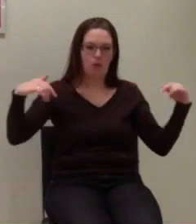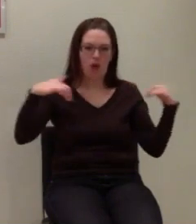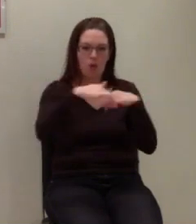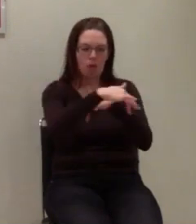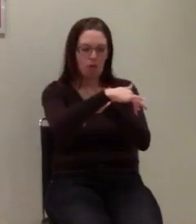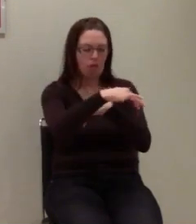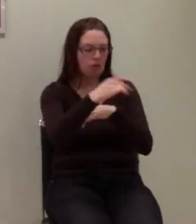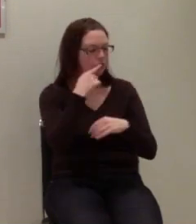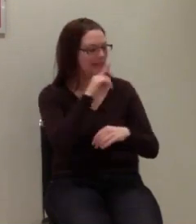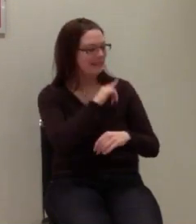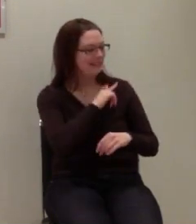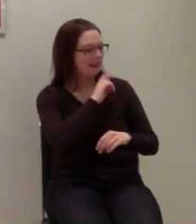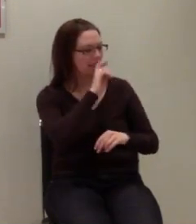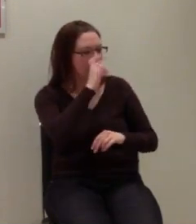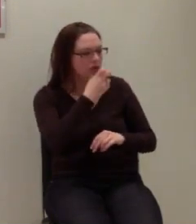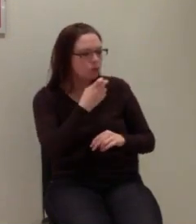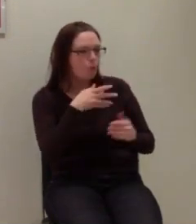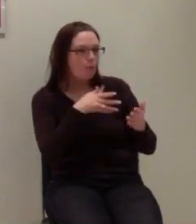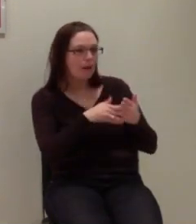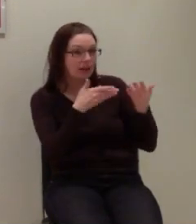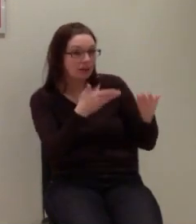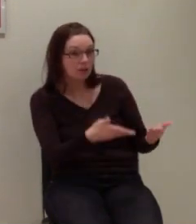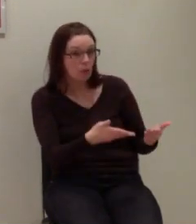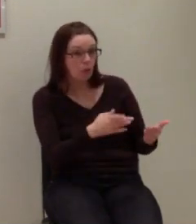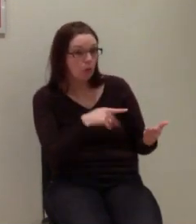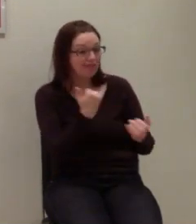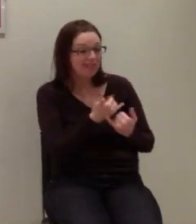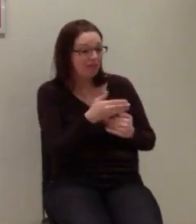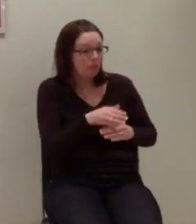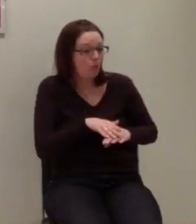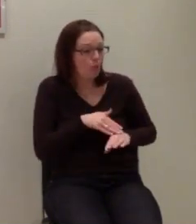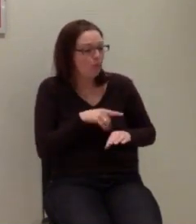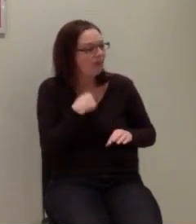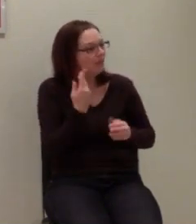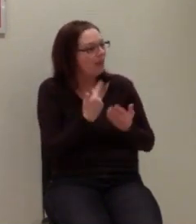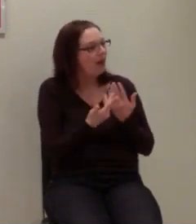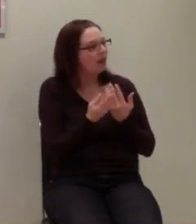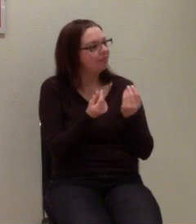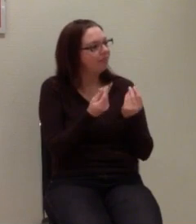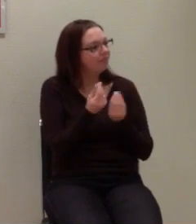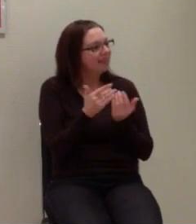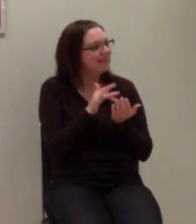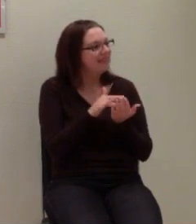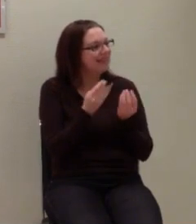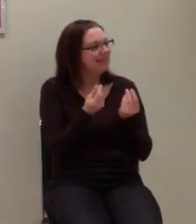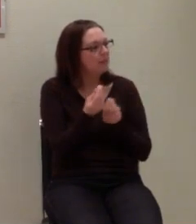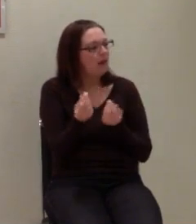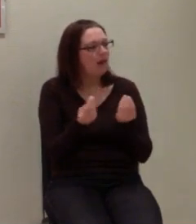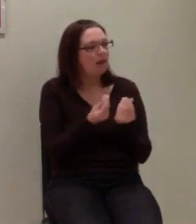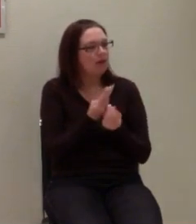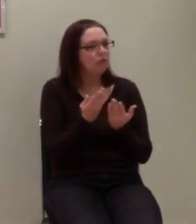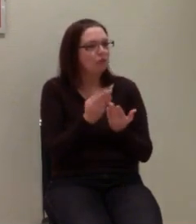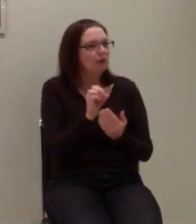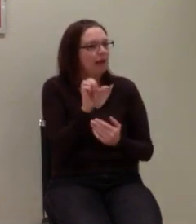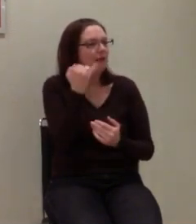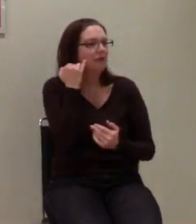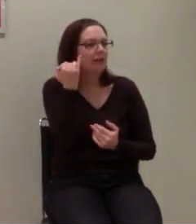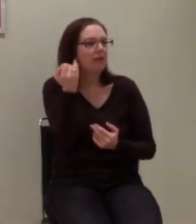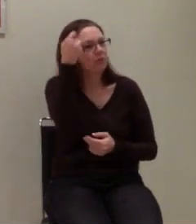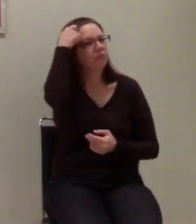ausprobieren, selbst erlöben können und dann dafür sensibilisiert werden. Also das war ein erster Gedanke, eine Idee.